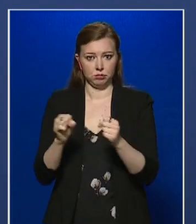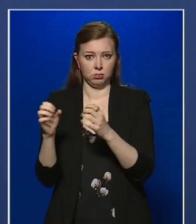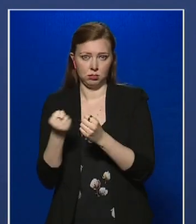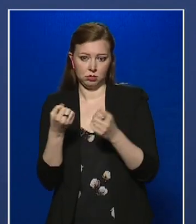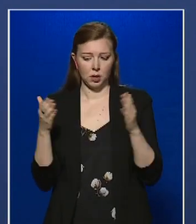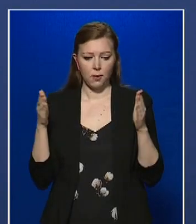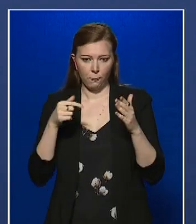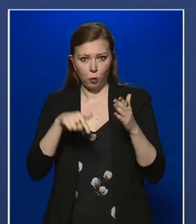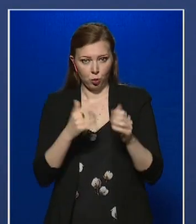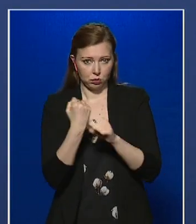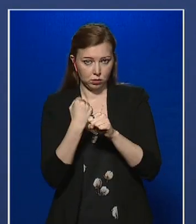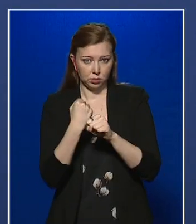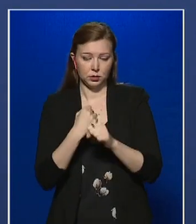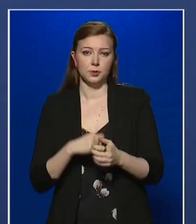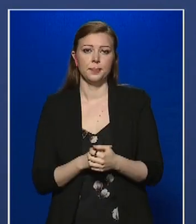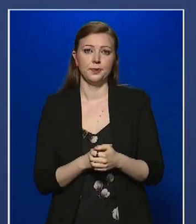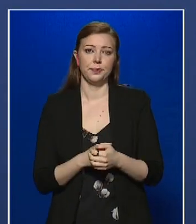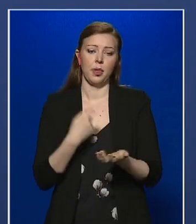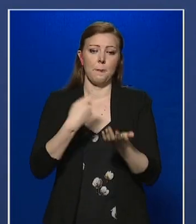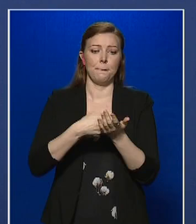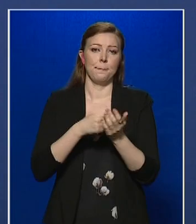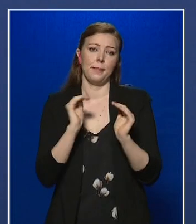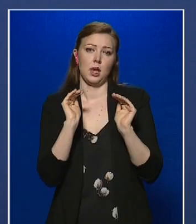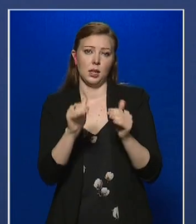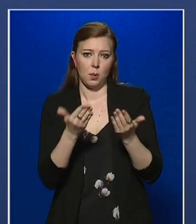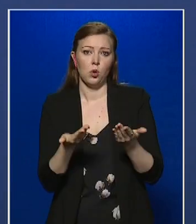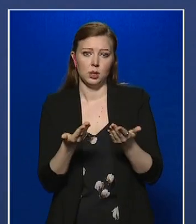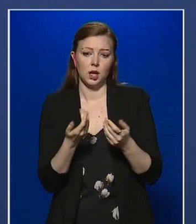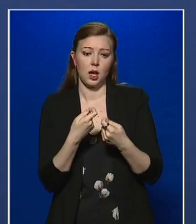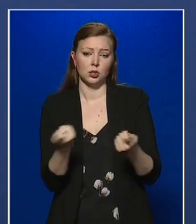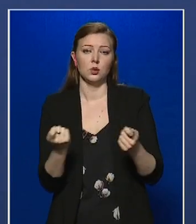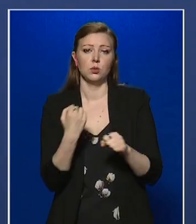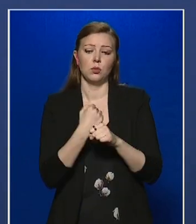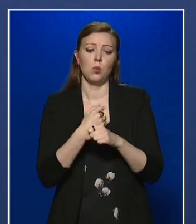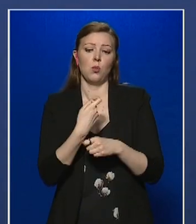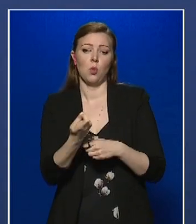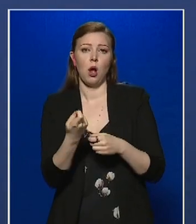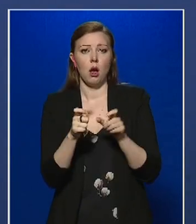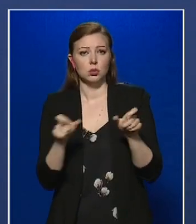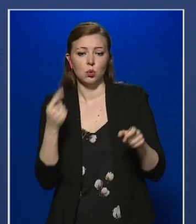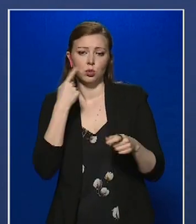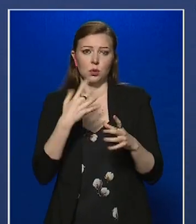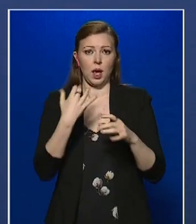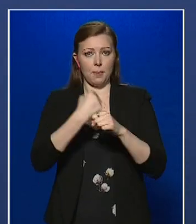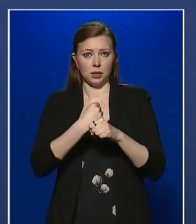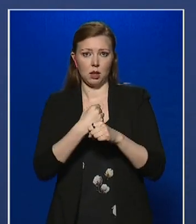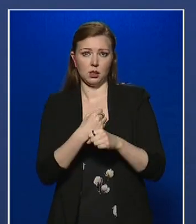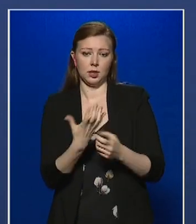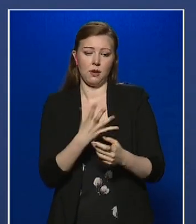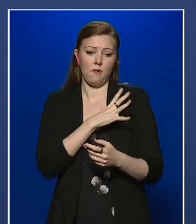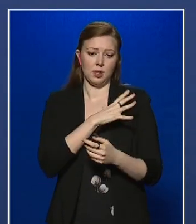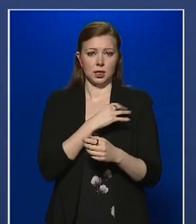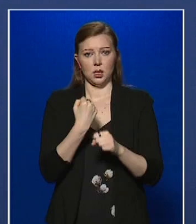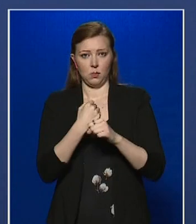összpontosít. Így bértámogatást nyújtunk, hogy a munkaadók meg tudják tartani a veszélyeztetett